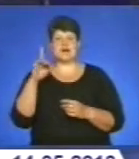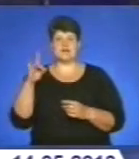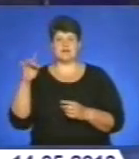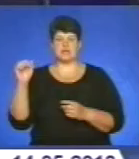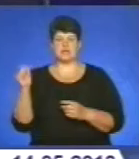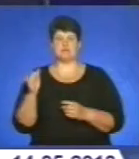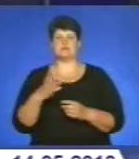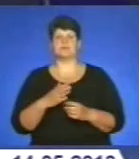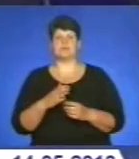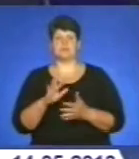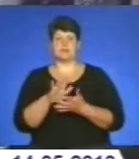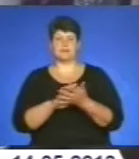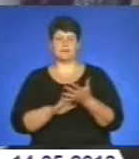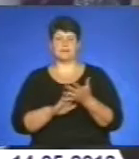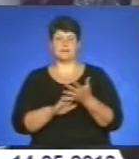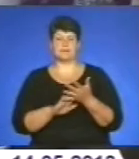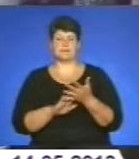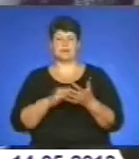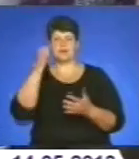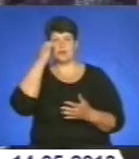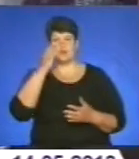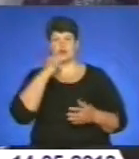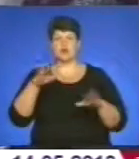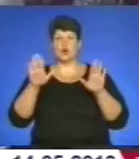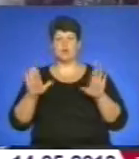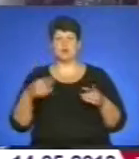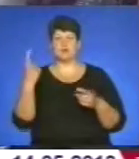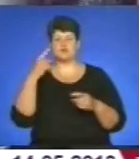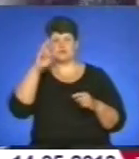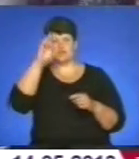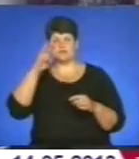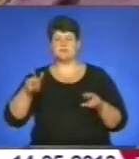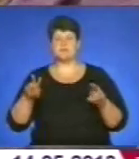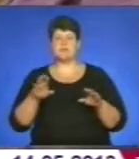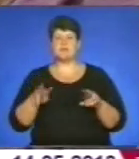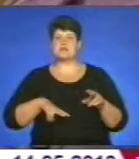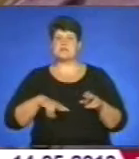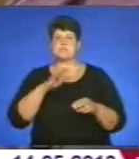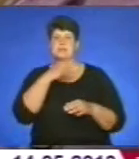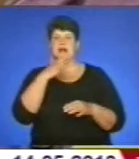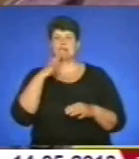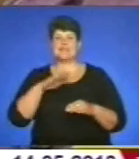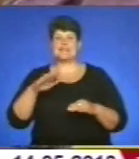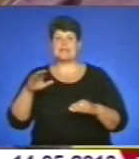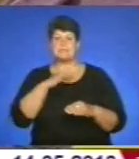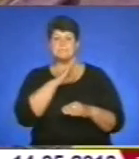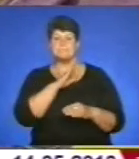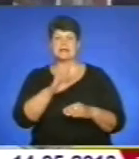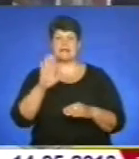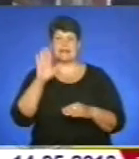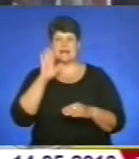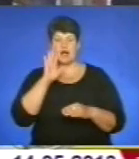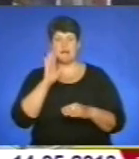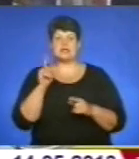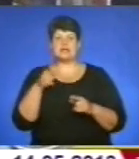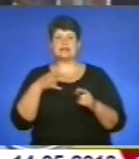сюжеті Наталки Гриско. Подяки голови облдержадміністрації багатодітним матерям, матерям-героїням, матерям, які не